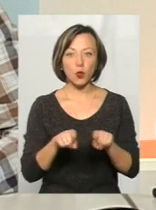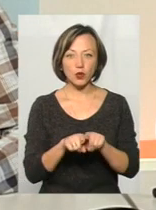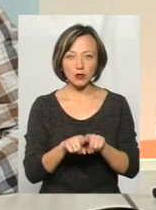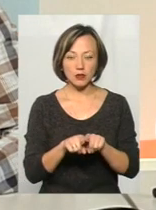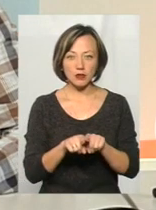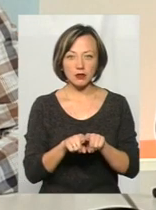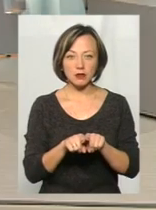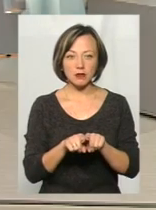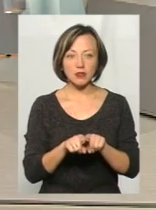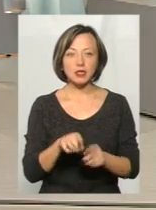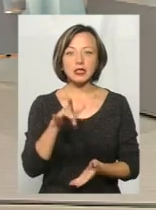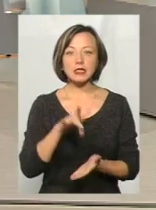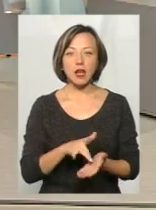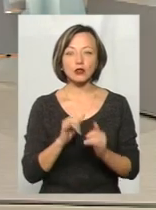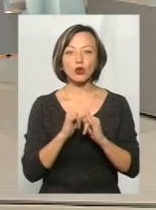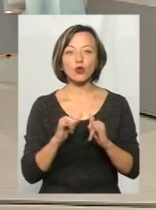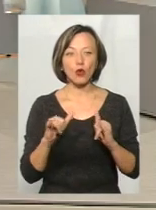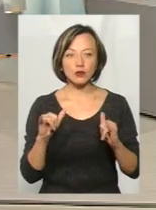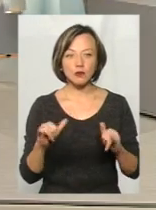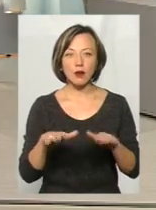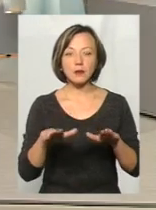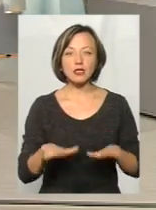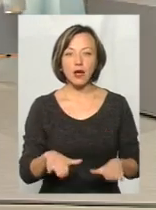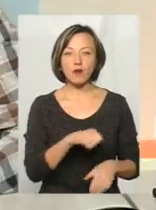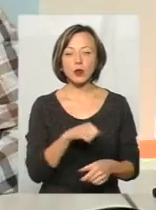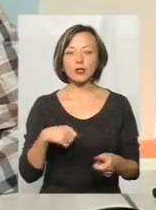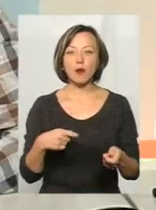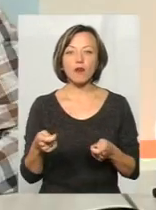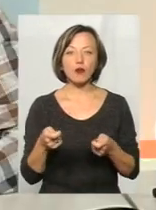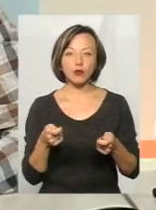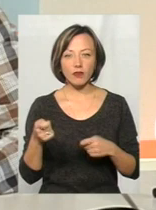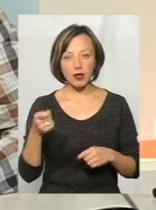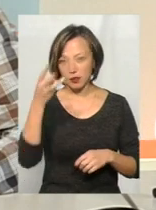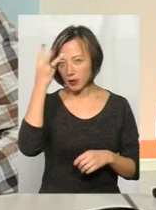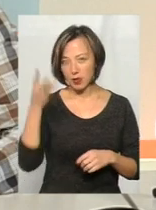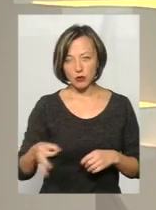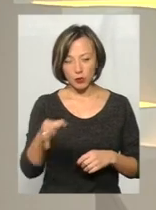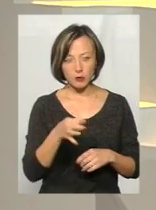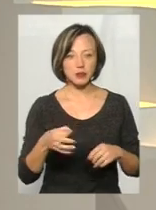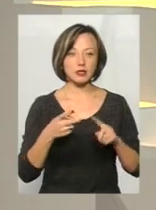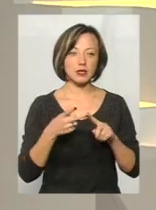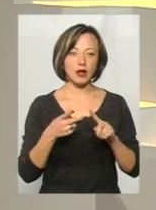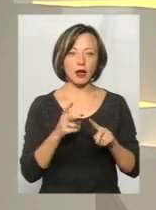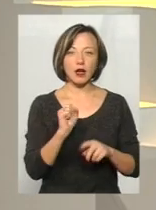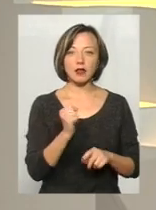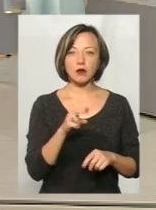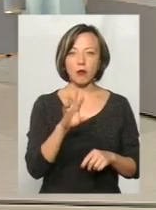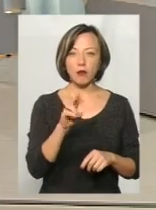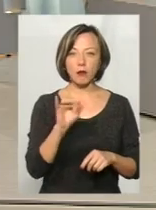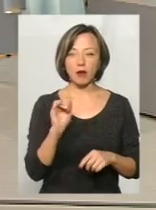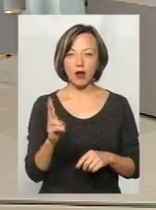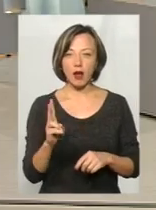Сергій Віталійович, підказує, Центру розвитку місцевого саморядування у Хмельницькій області та Андрій Попик, координатор